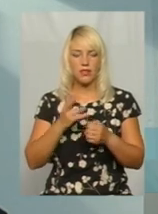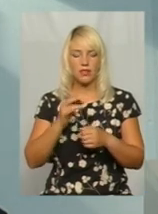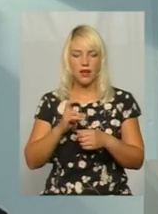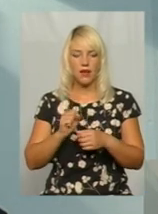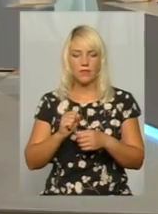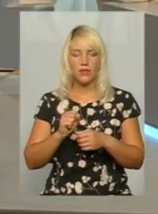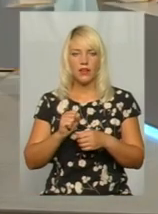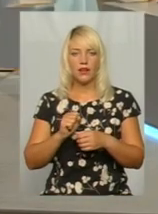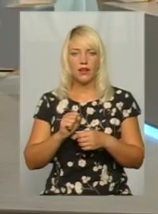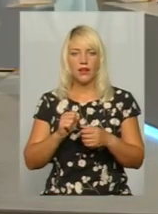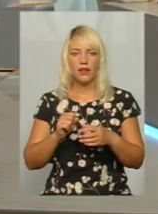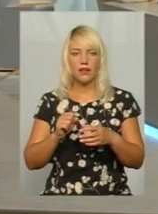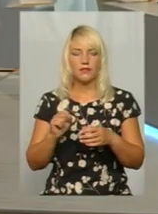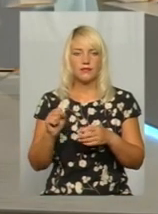немає.